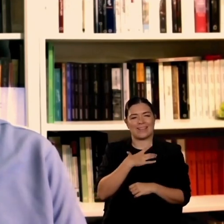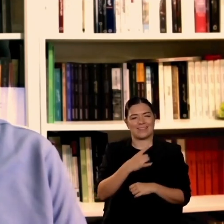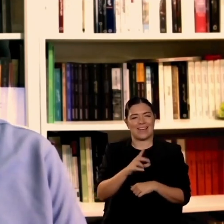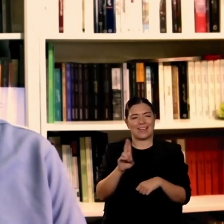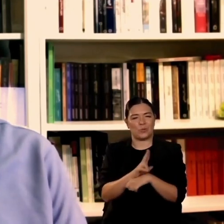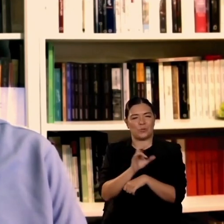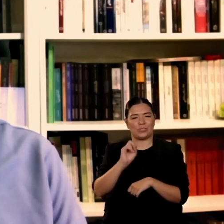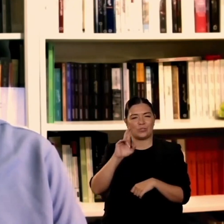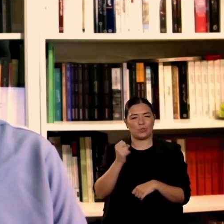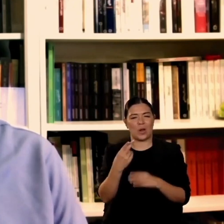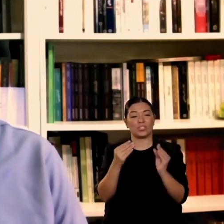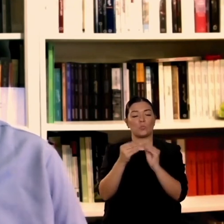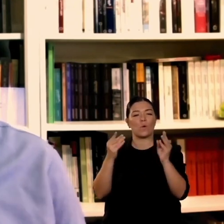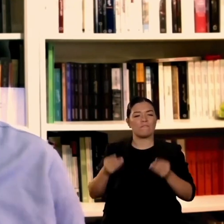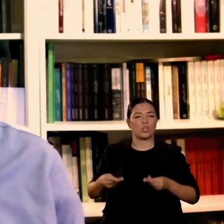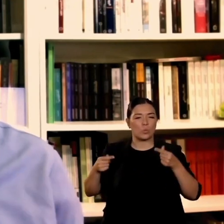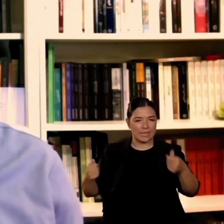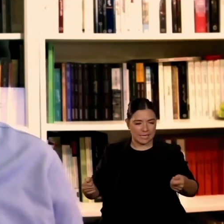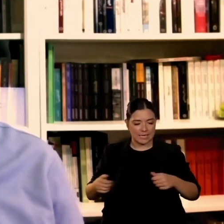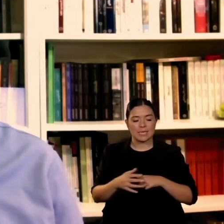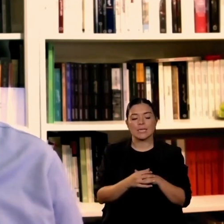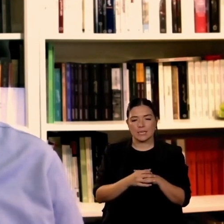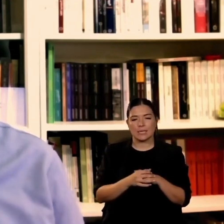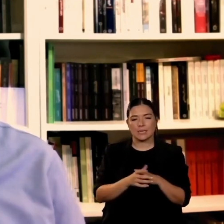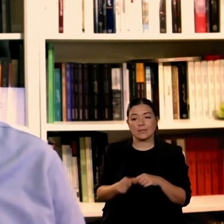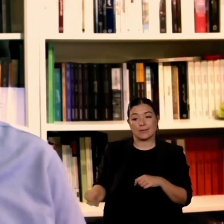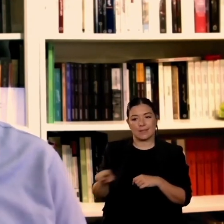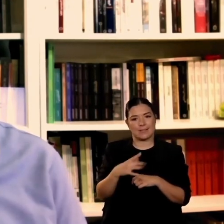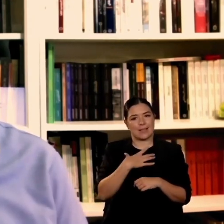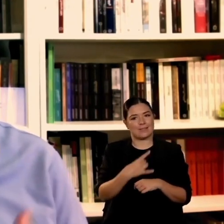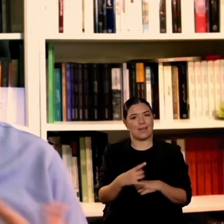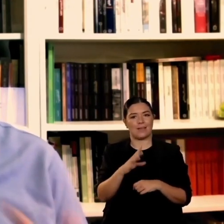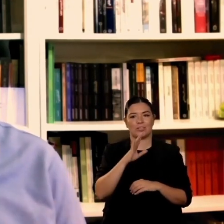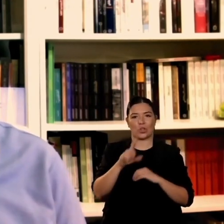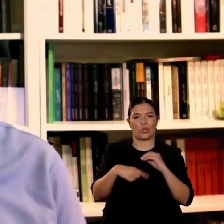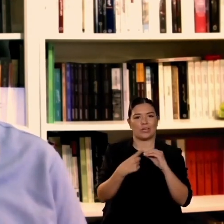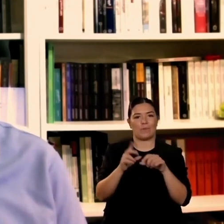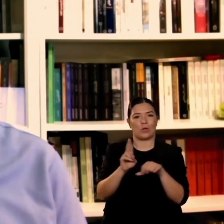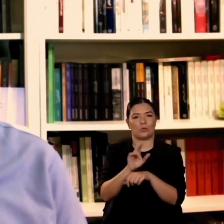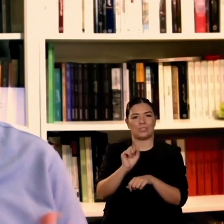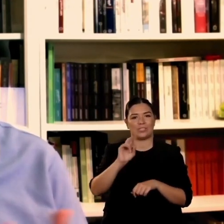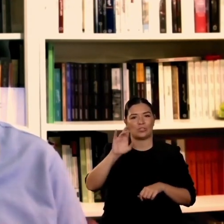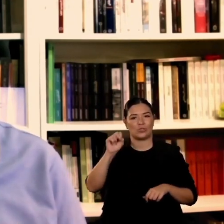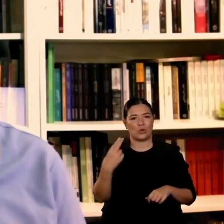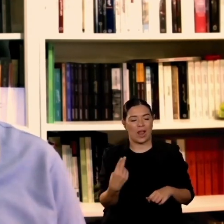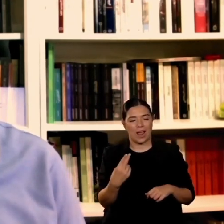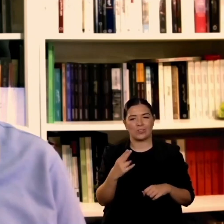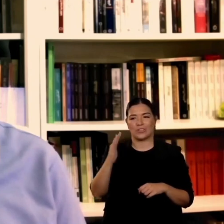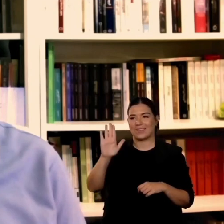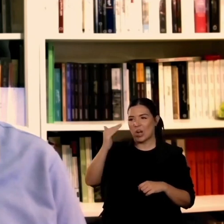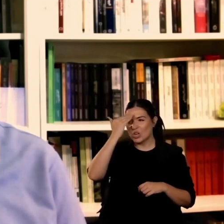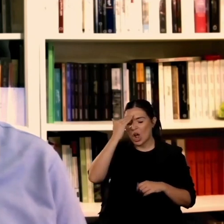possono parlare con i loro amici con maggior fluidità e vicinanza è stata un'ispirazione